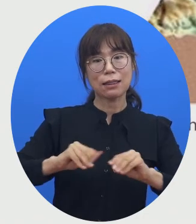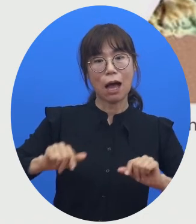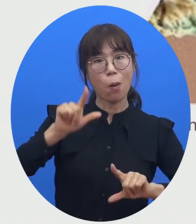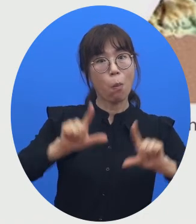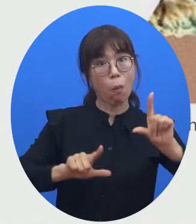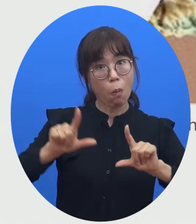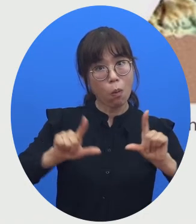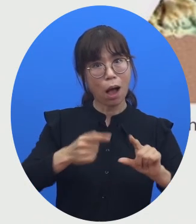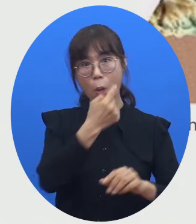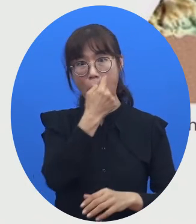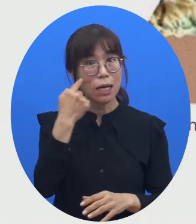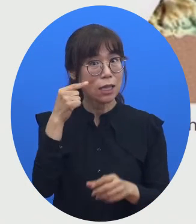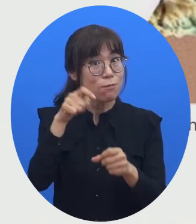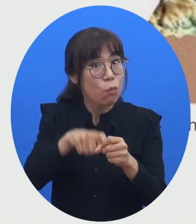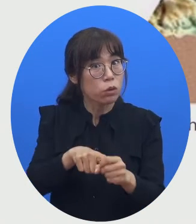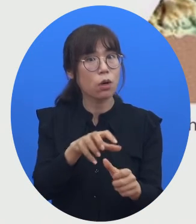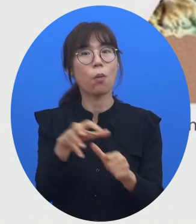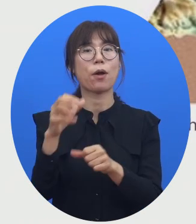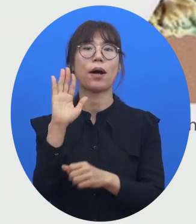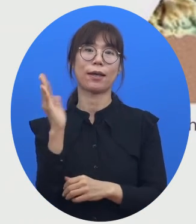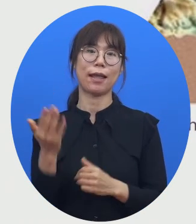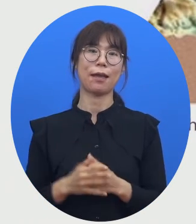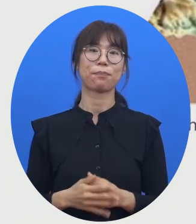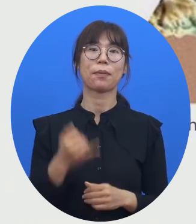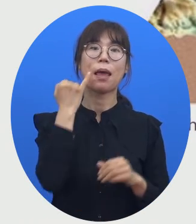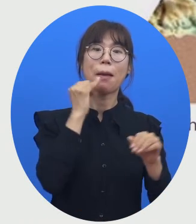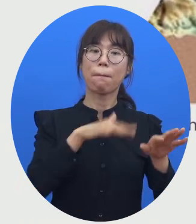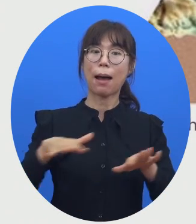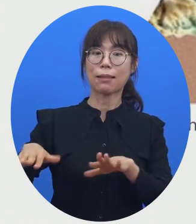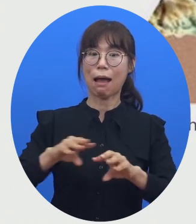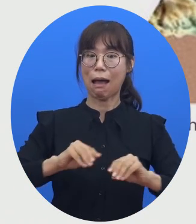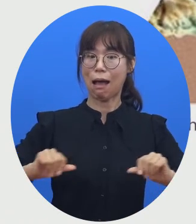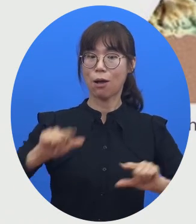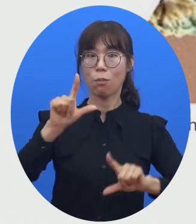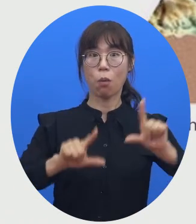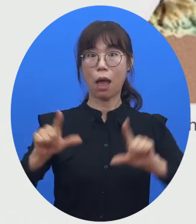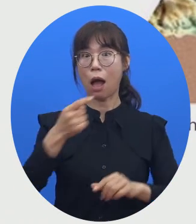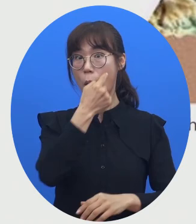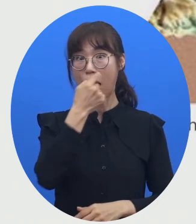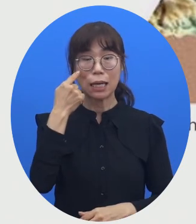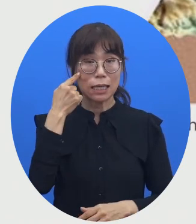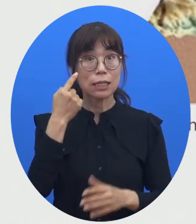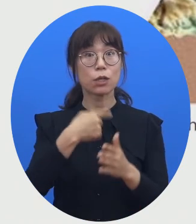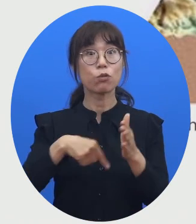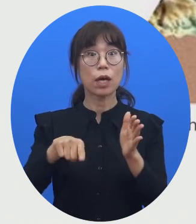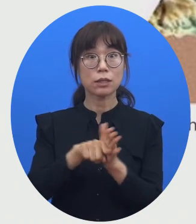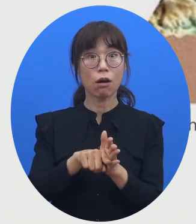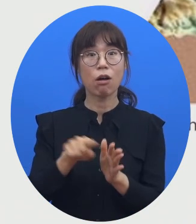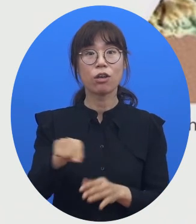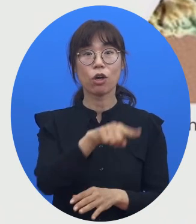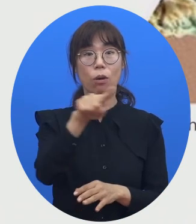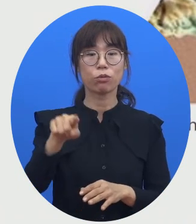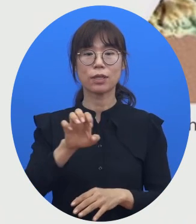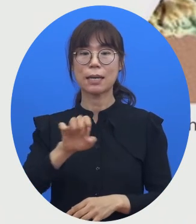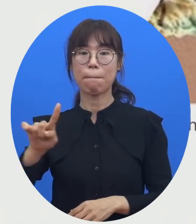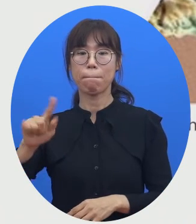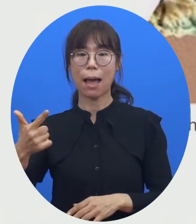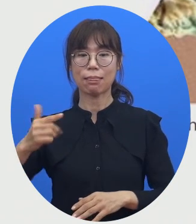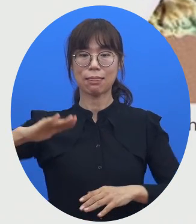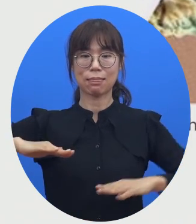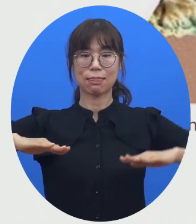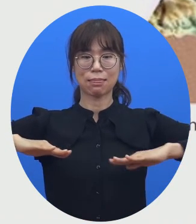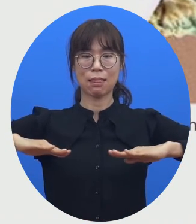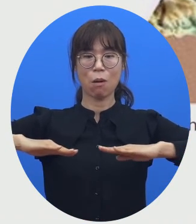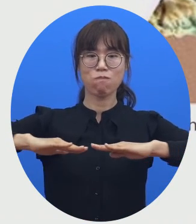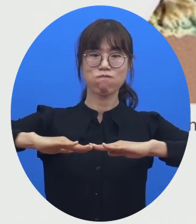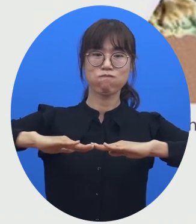이용되는데 이 해저 지형 탐사를 이용해서 여러분들이 중학교에서 배운 판구조론에 대한 얘기를 할 수가 있어요.